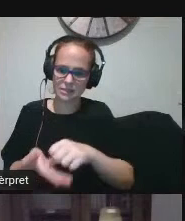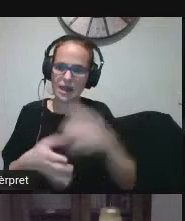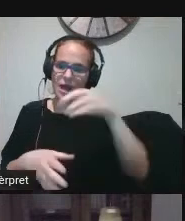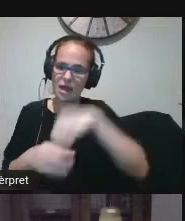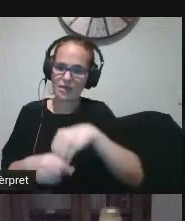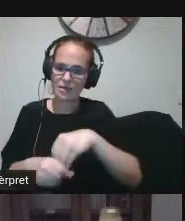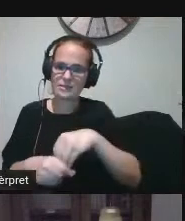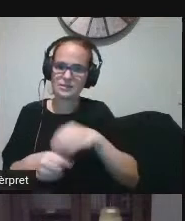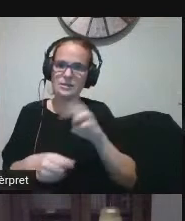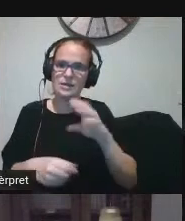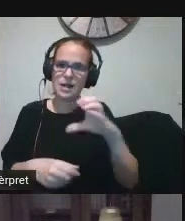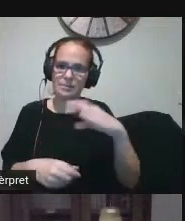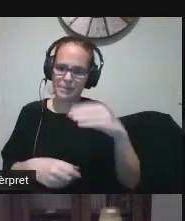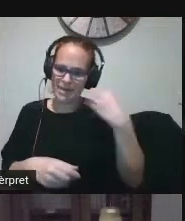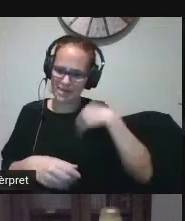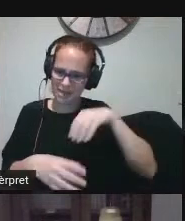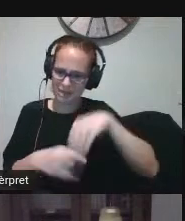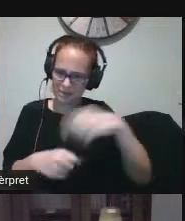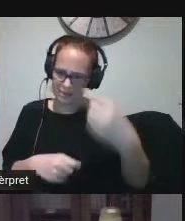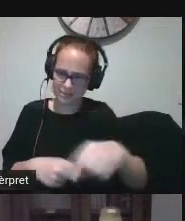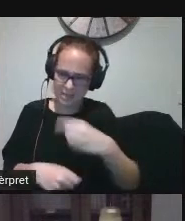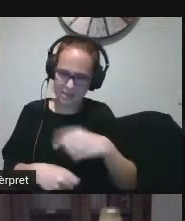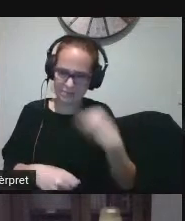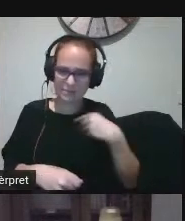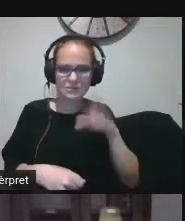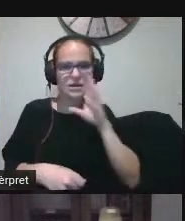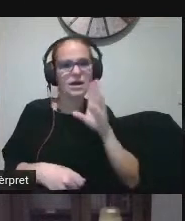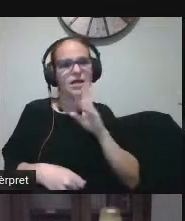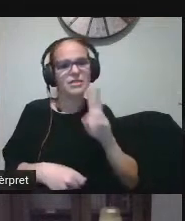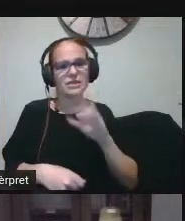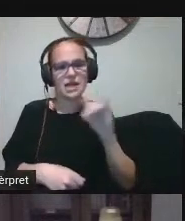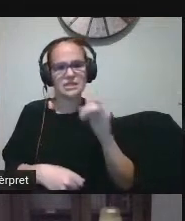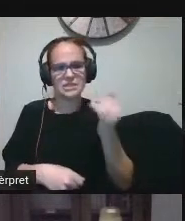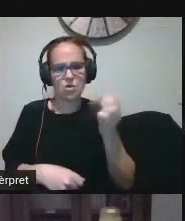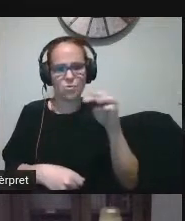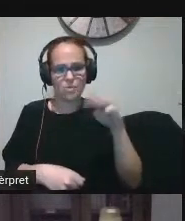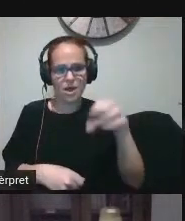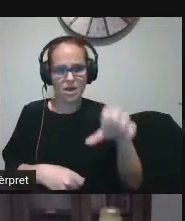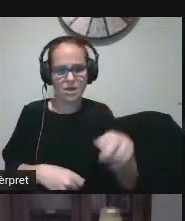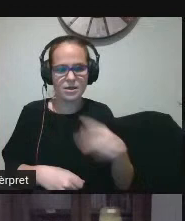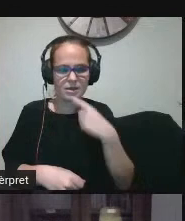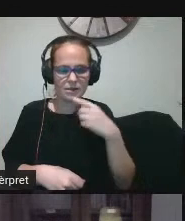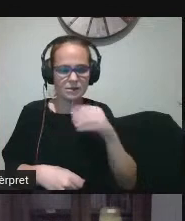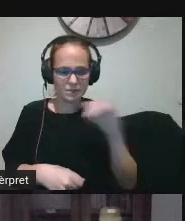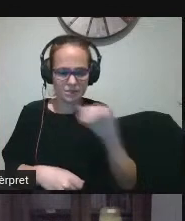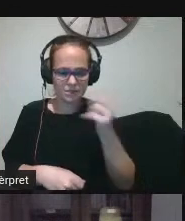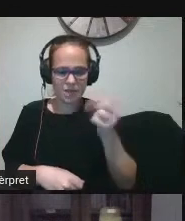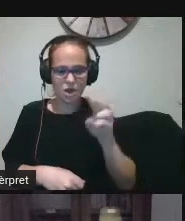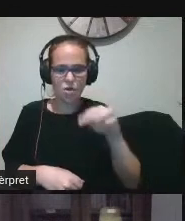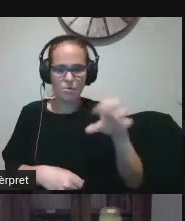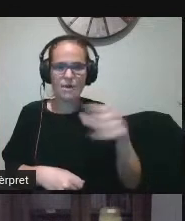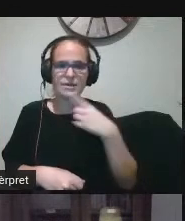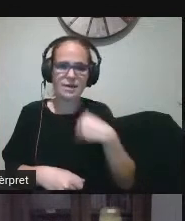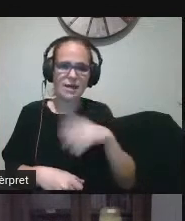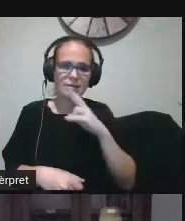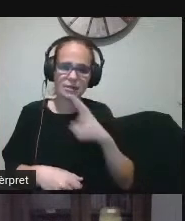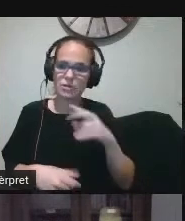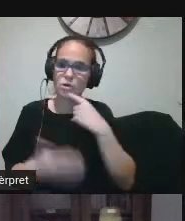comentat el Jaume o sigui no és un document nou sinó que està intrínsecament